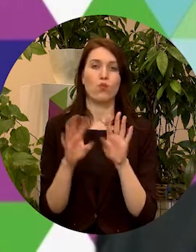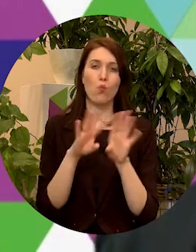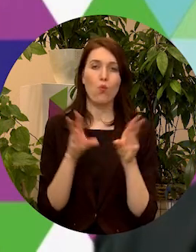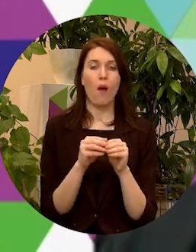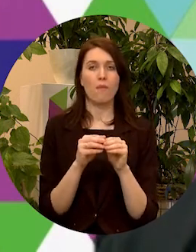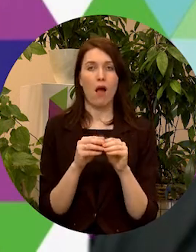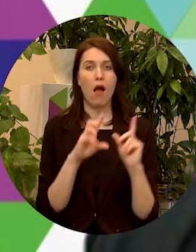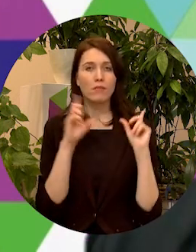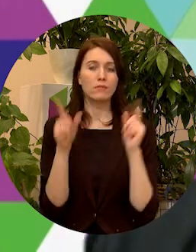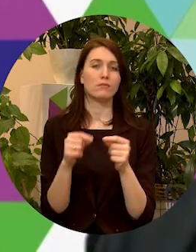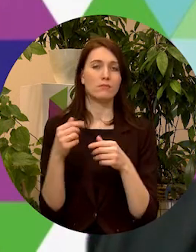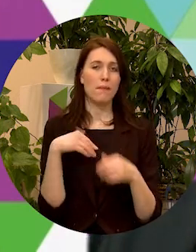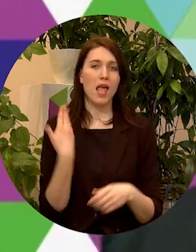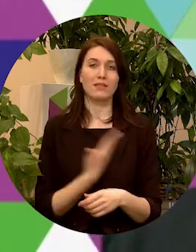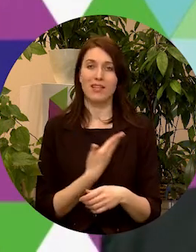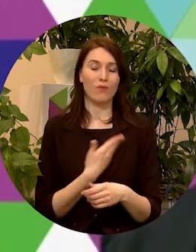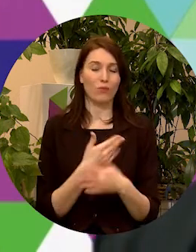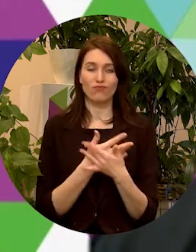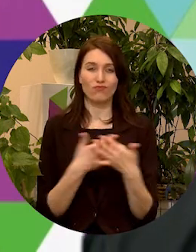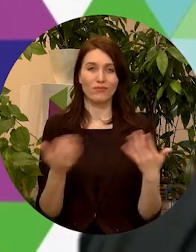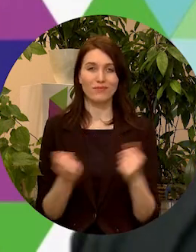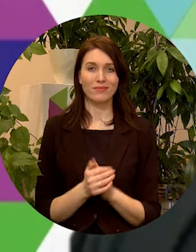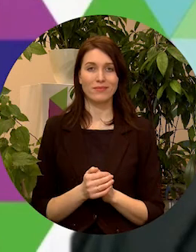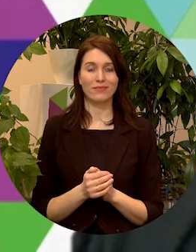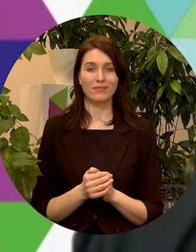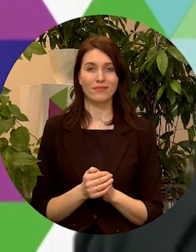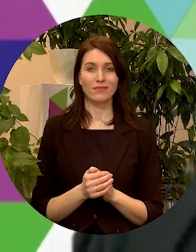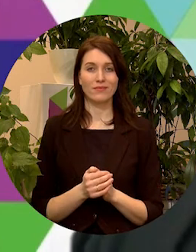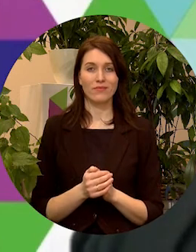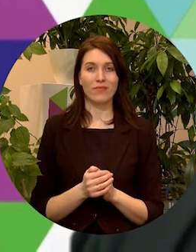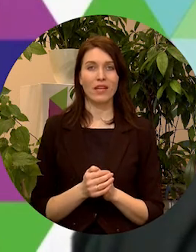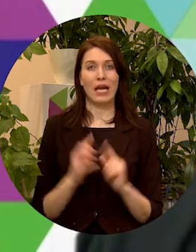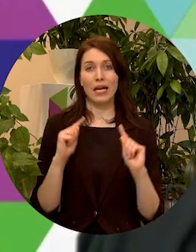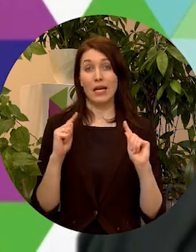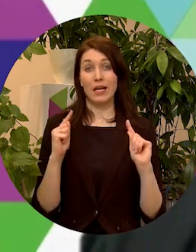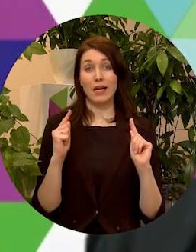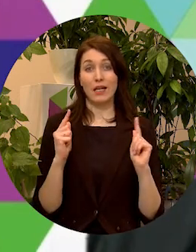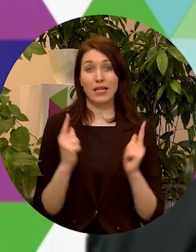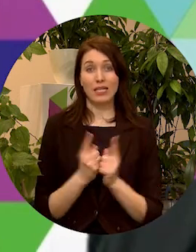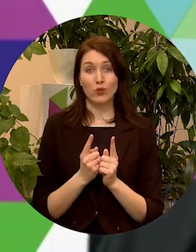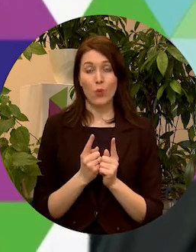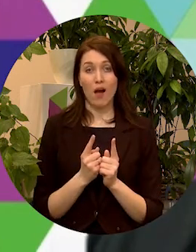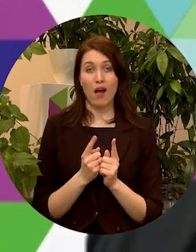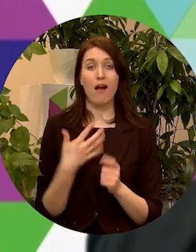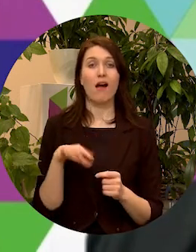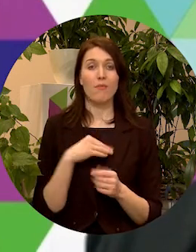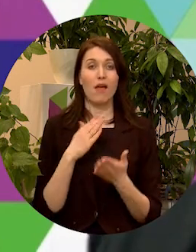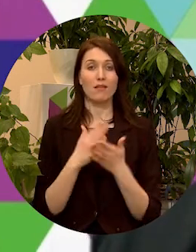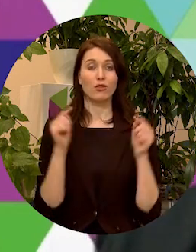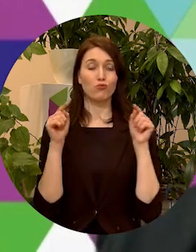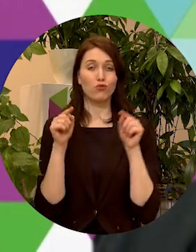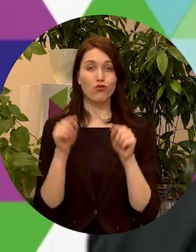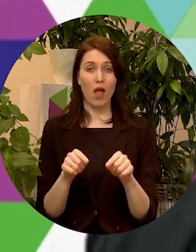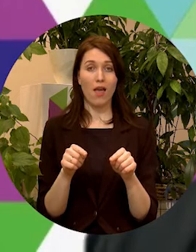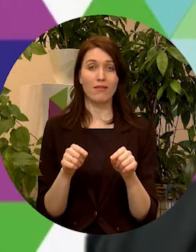doties piedzīvojumos un visādi citādi. Tā kā īsumā mēs esam šeit, un mēs